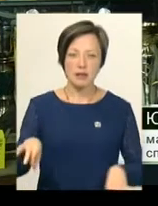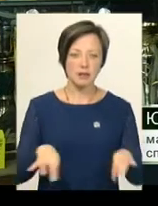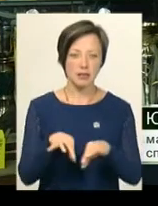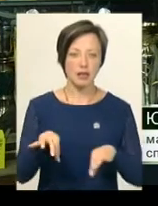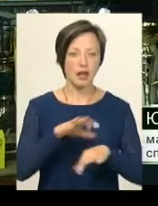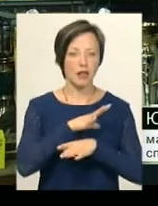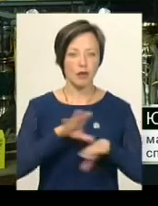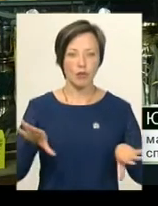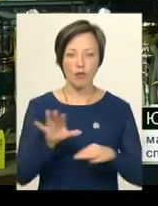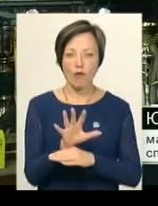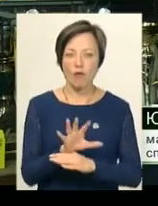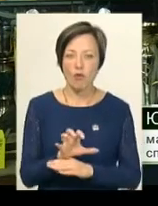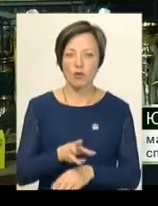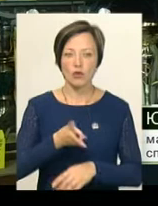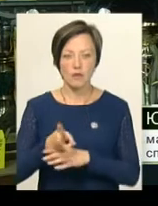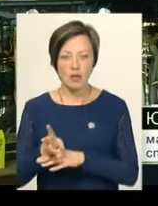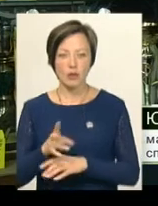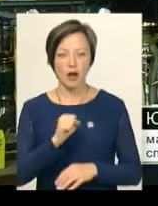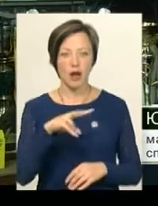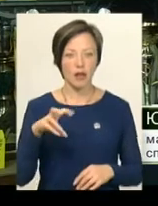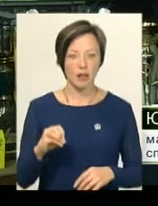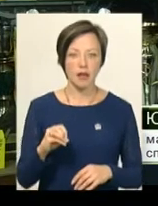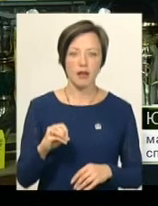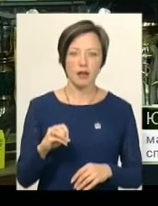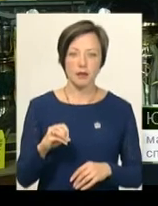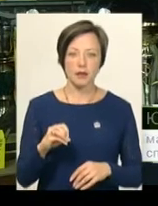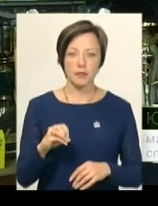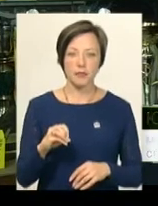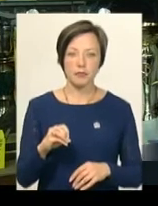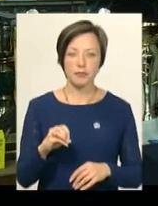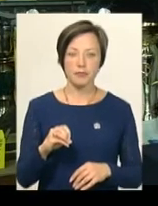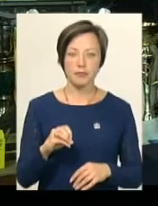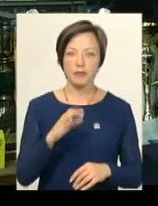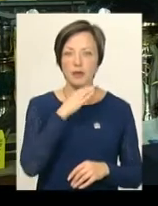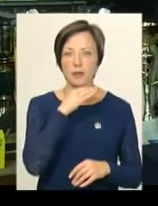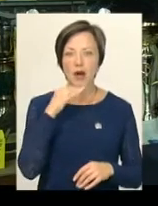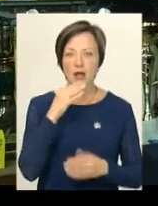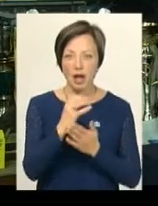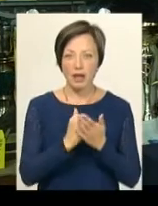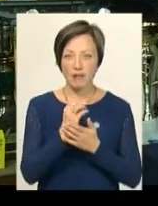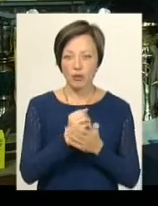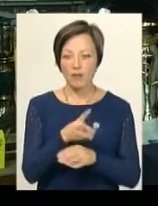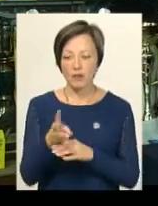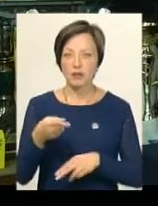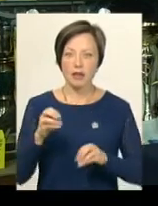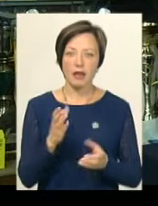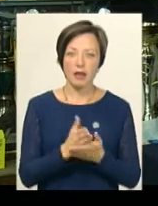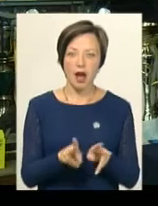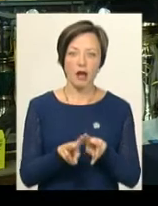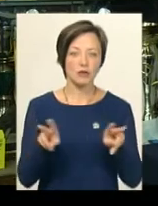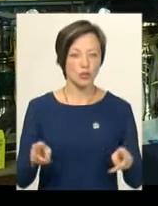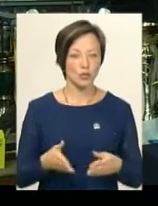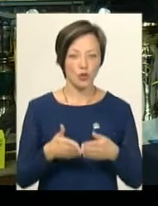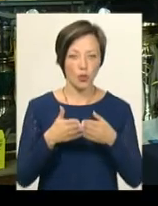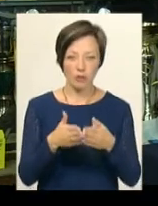було ні фото, ні відео, але шукав багато архівного відео, де є аналогічні